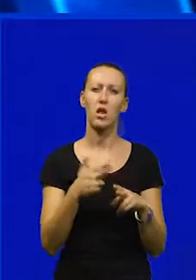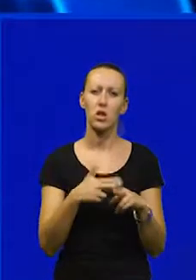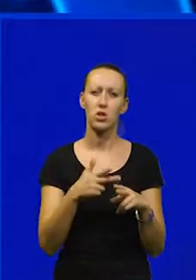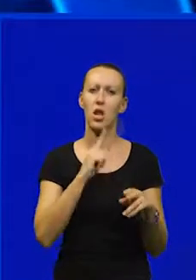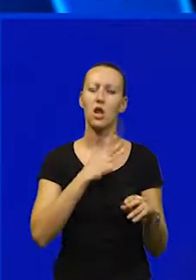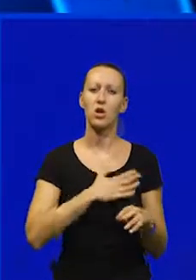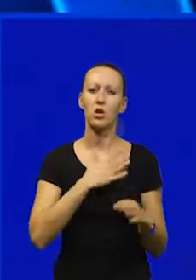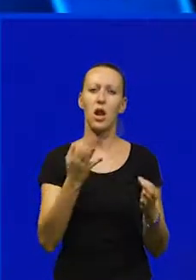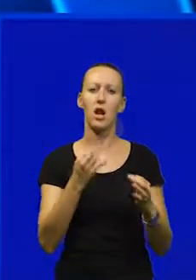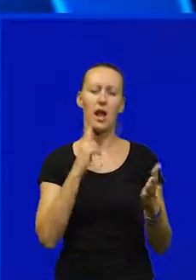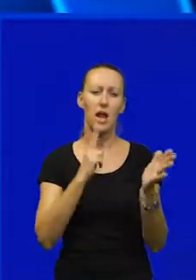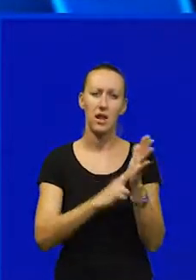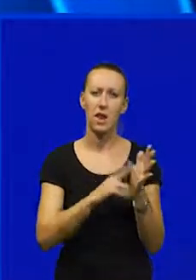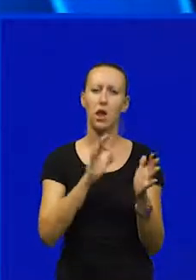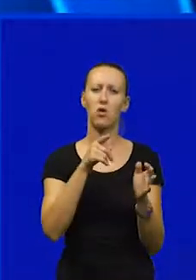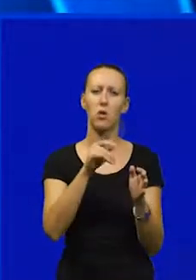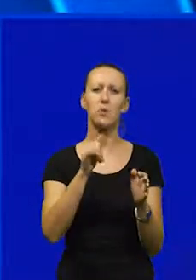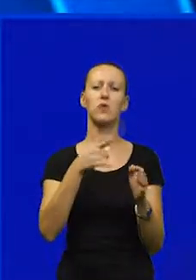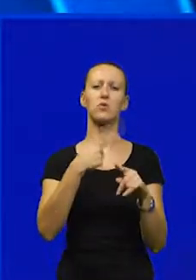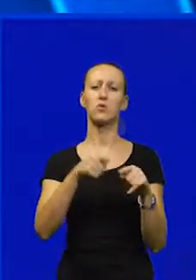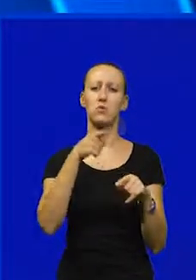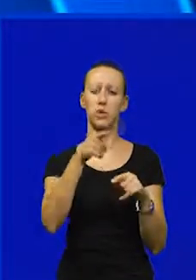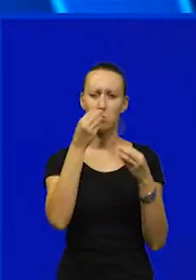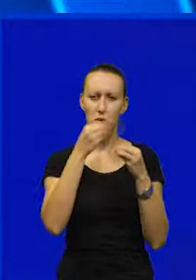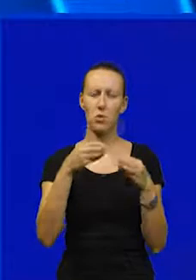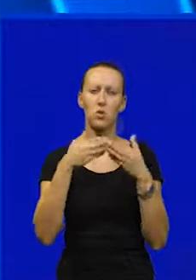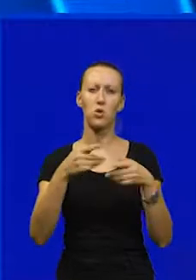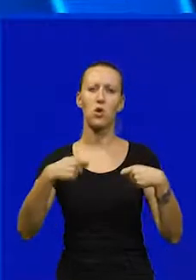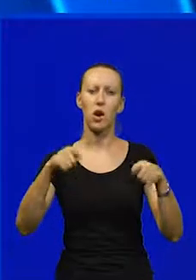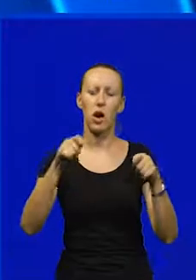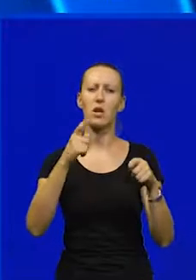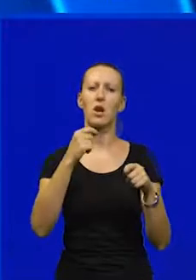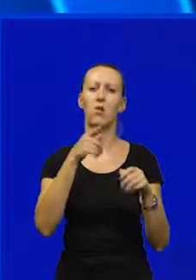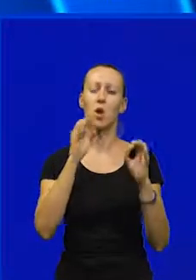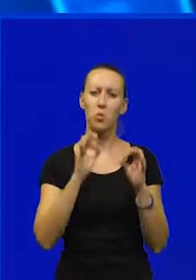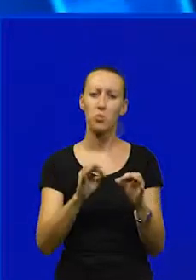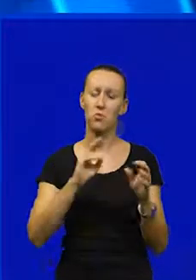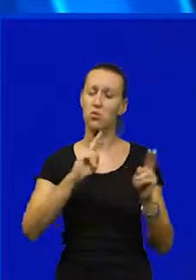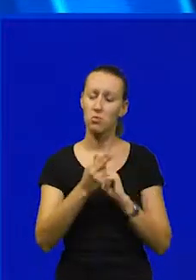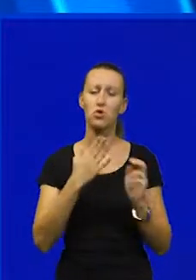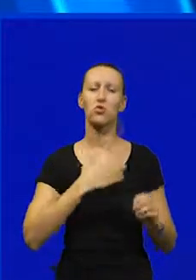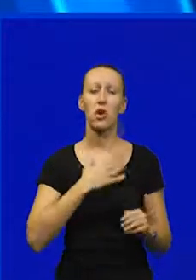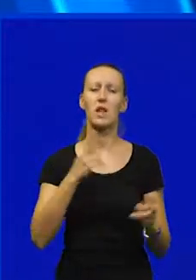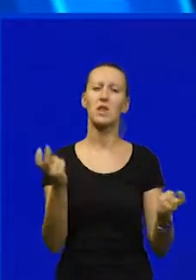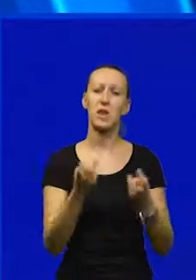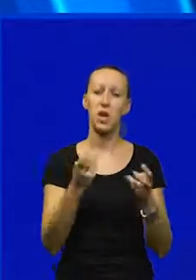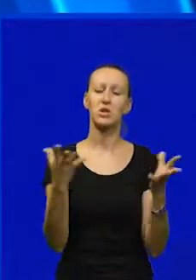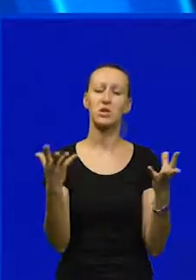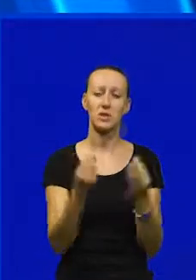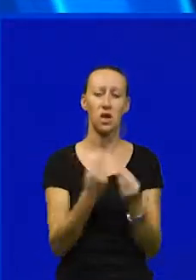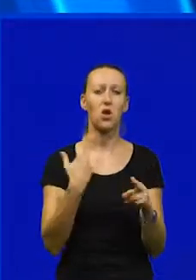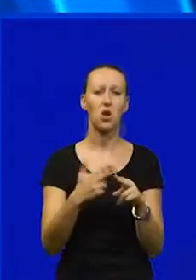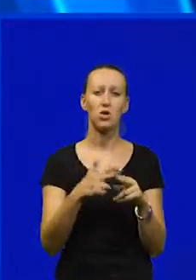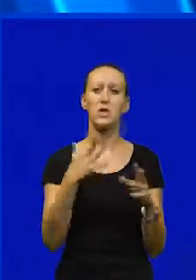da ne žele nekoj etiketu u tome da su zbog njih propala brodogradjališta nego da upravo suprotno žele tražiti zajednički